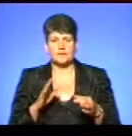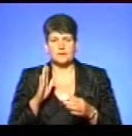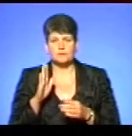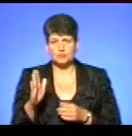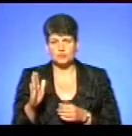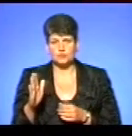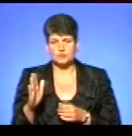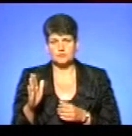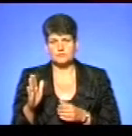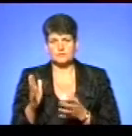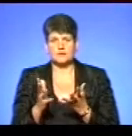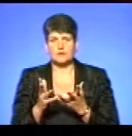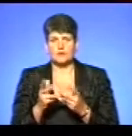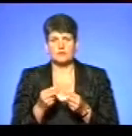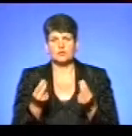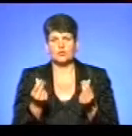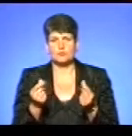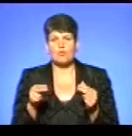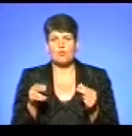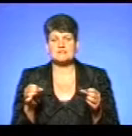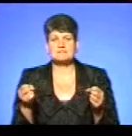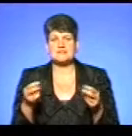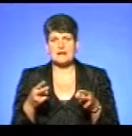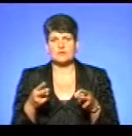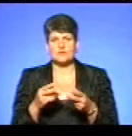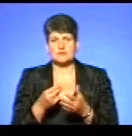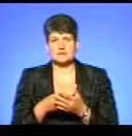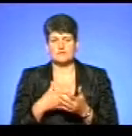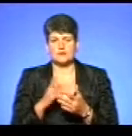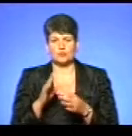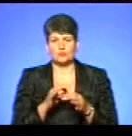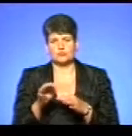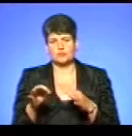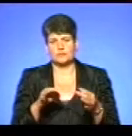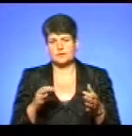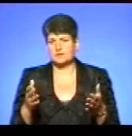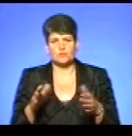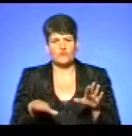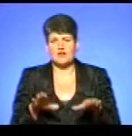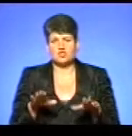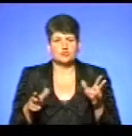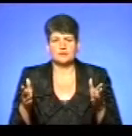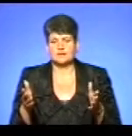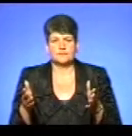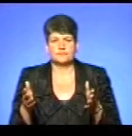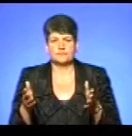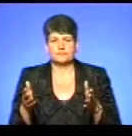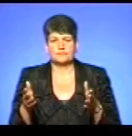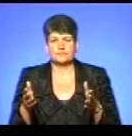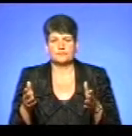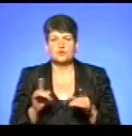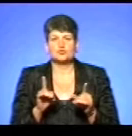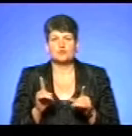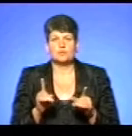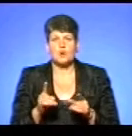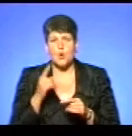нараховувати кошти. По спеціальному тарифу не будуть мірити або вважити, щоб